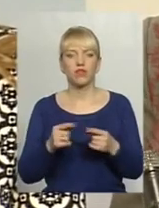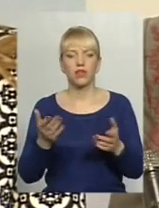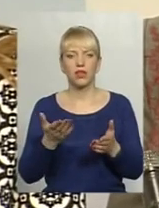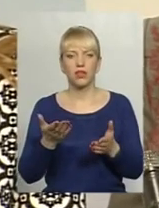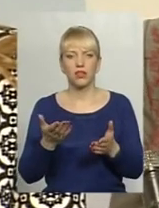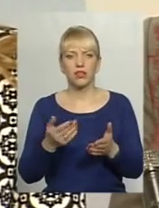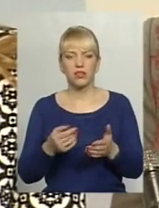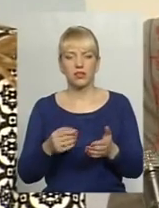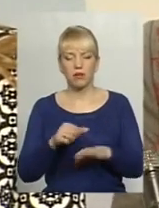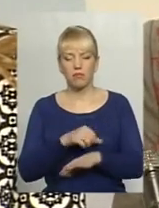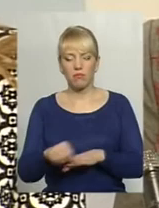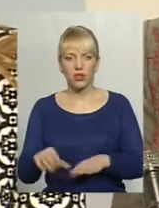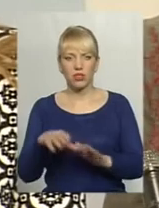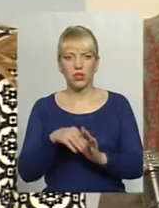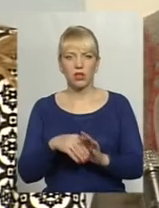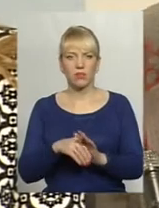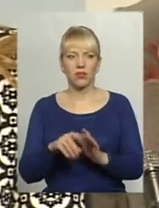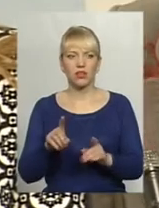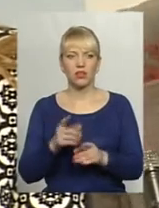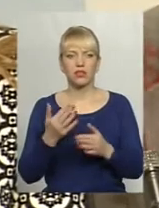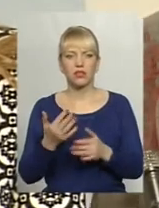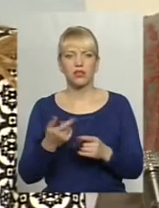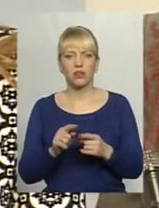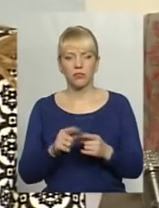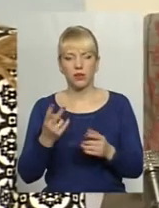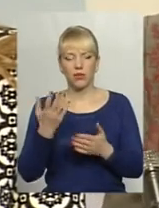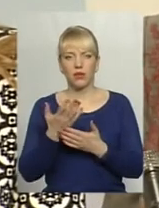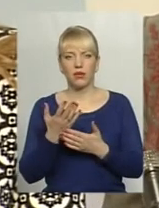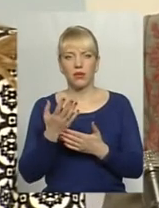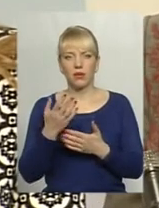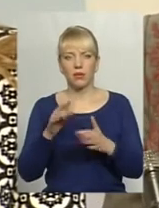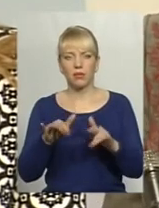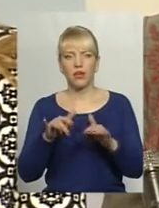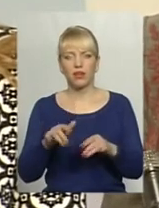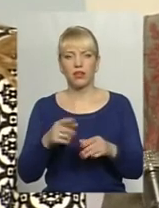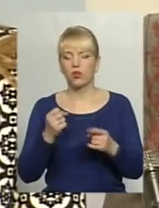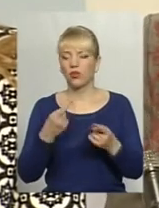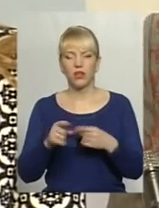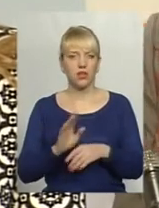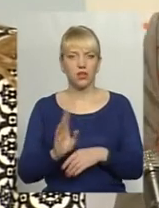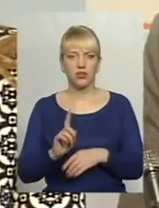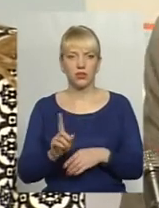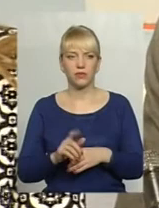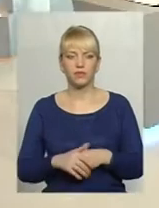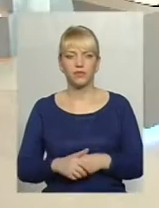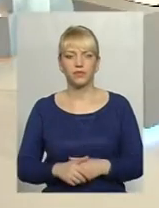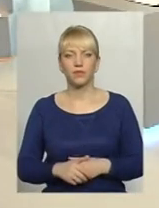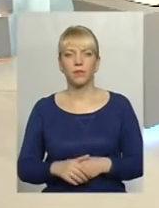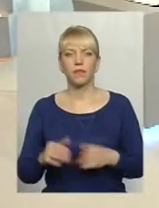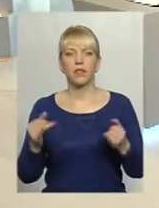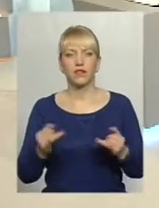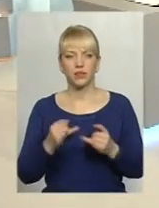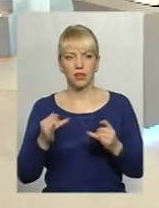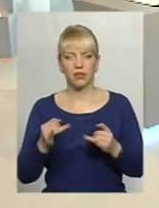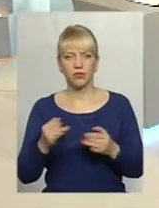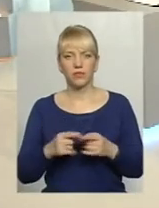межі, рамки, скільки його переглядати, а не якимось іншим способом це робити. Цікаво, просто